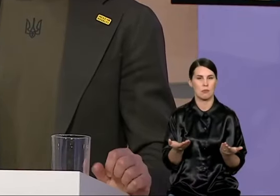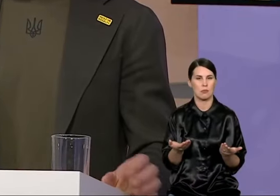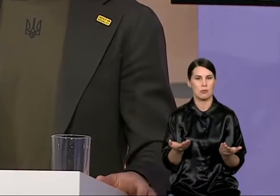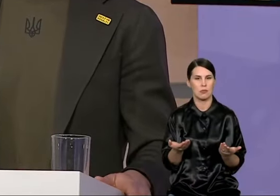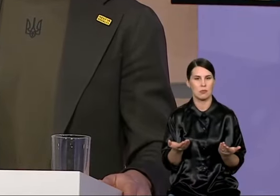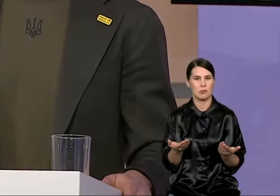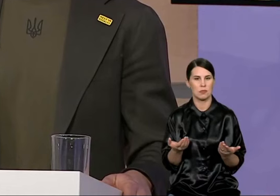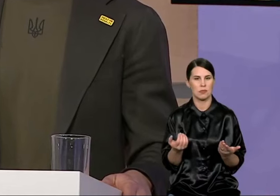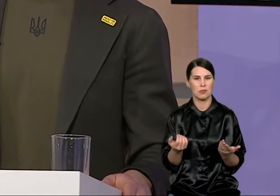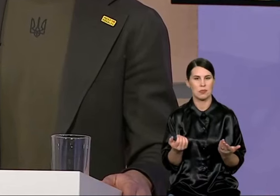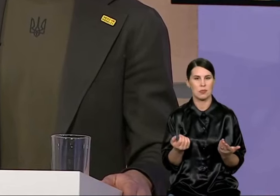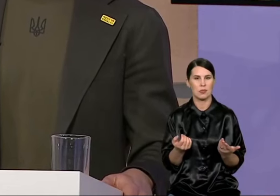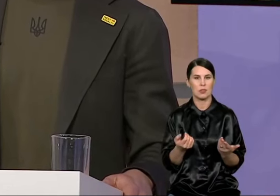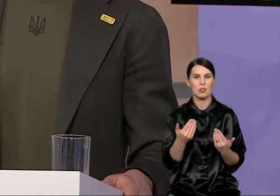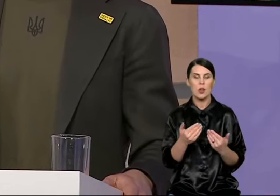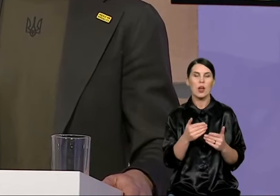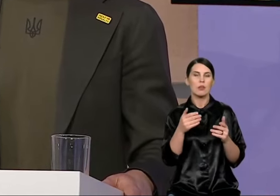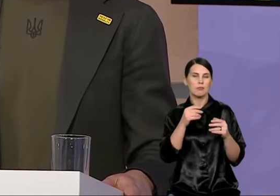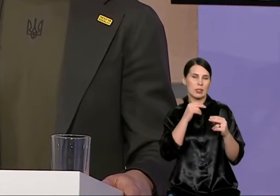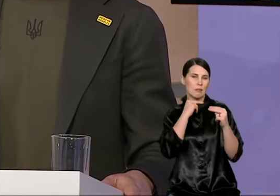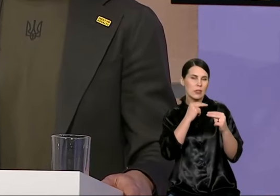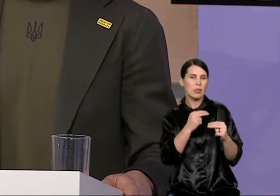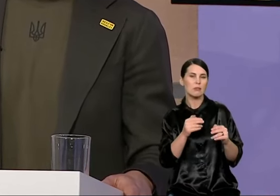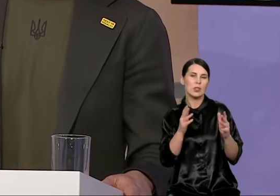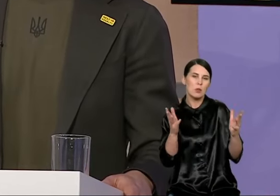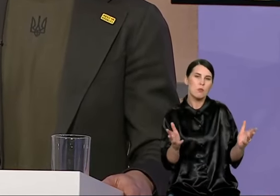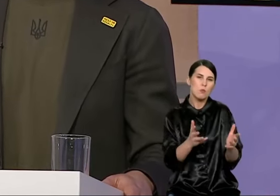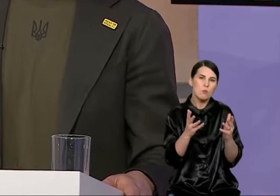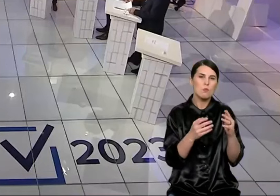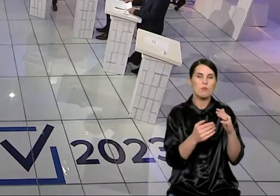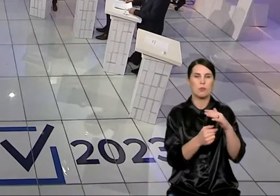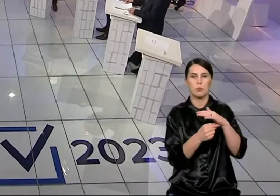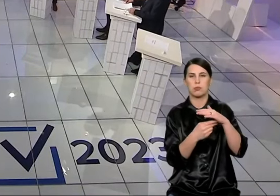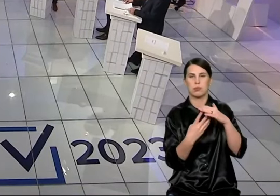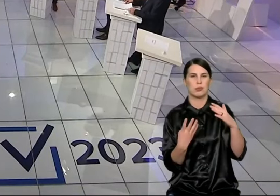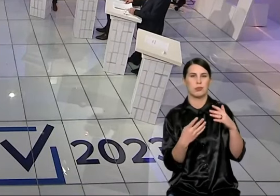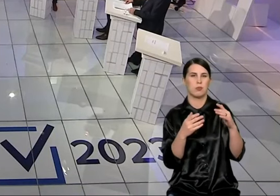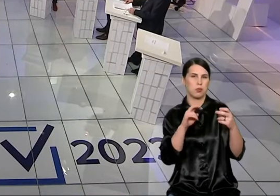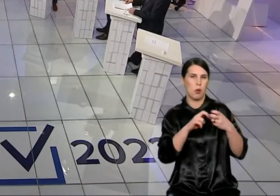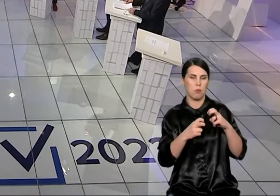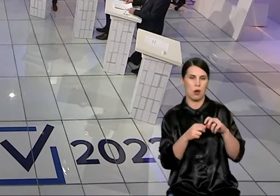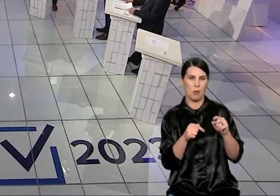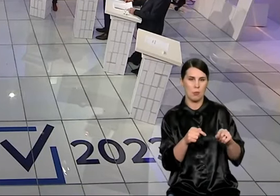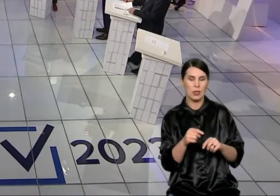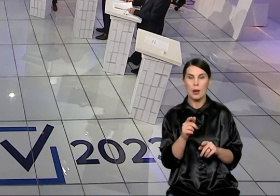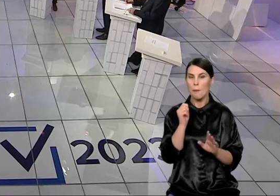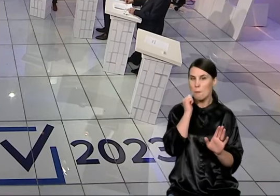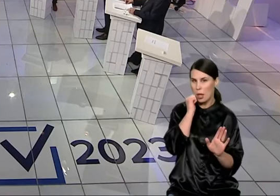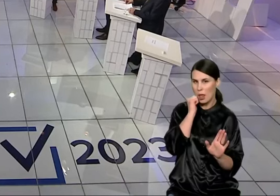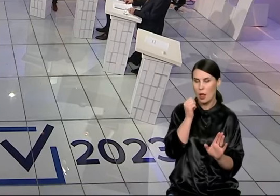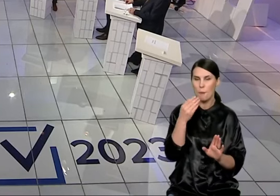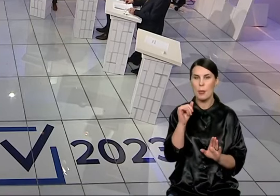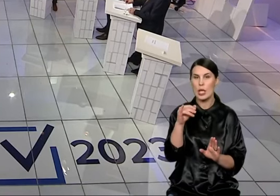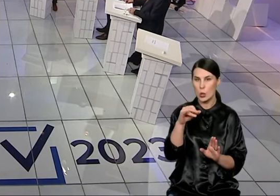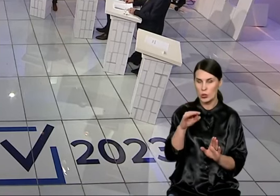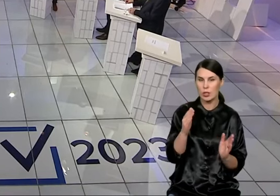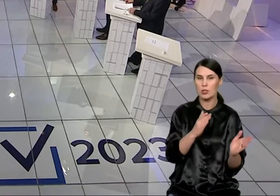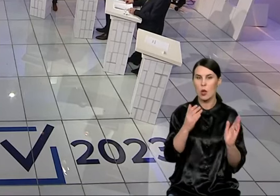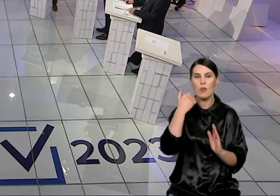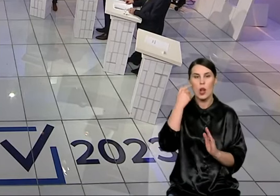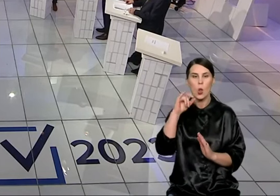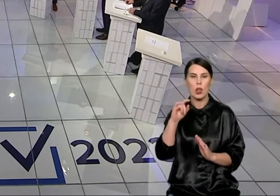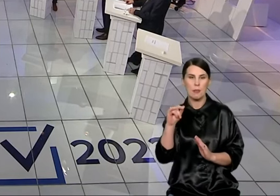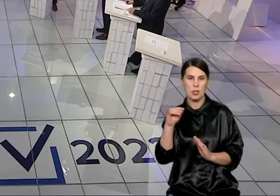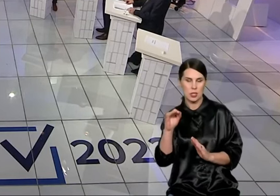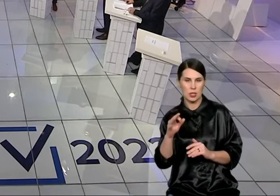mokyklinį ūgdymą. Štai čia kosklausimas. Gerai, palaukite dar dvi replikos. Ponas Majauskas, tada ponas Lapinskas.